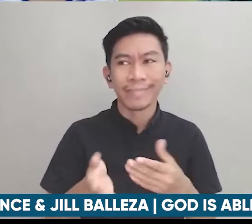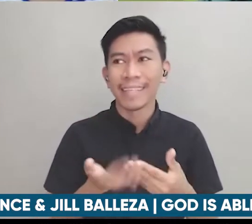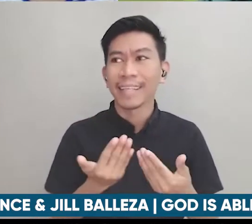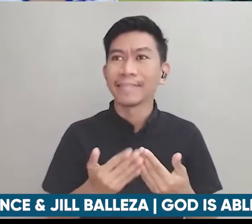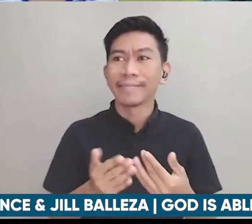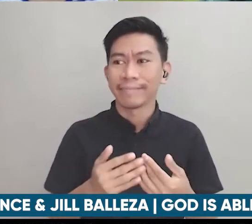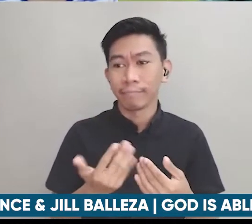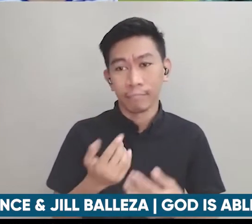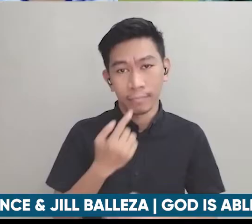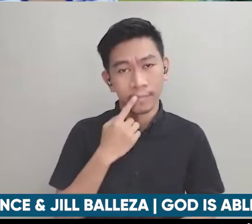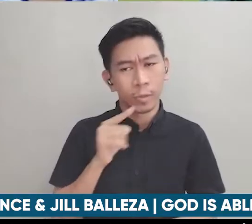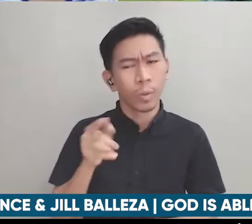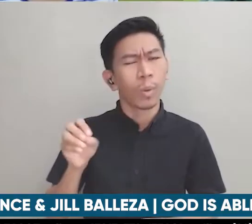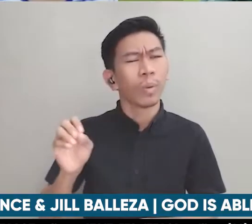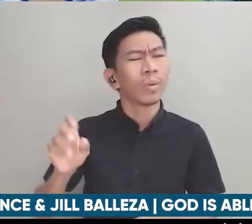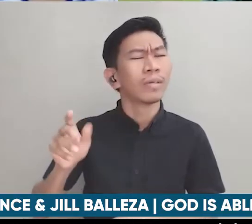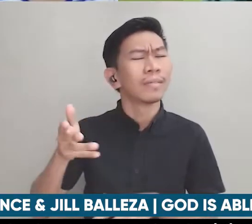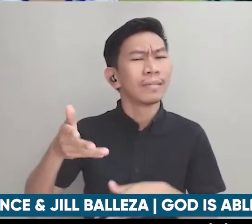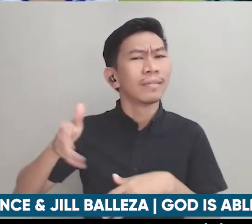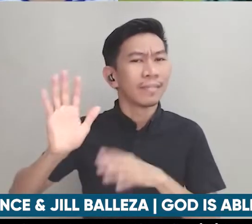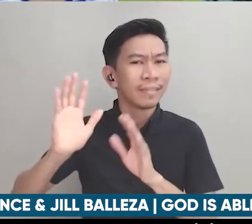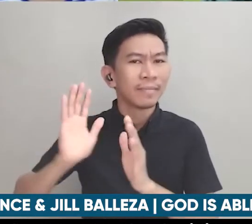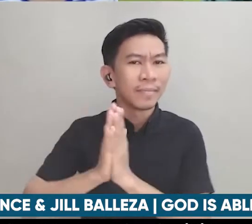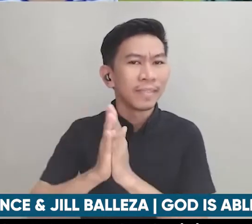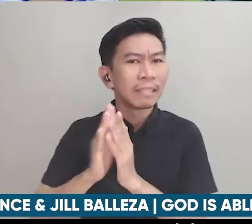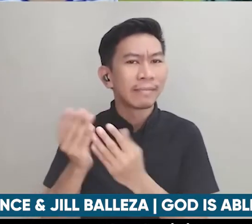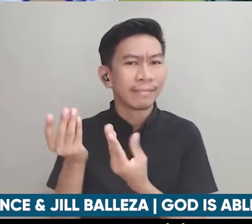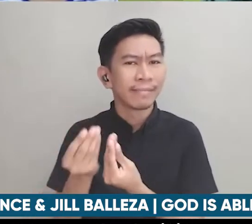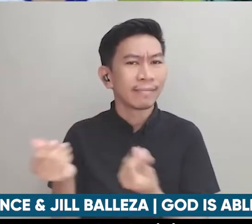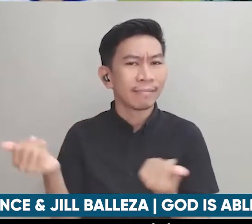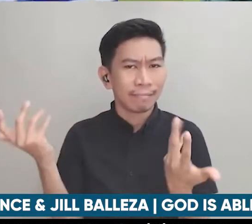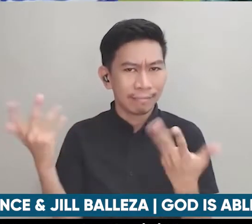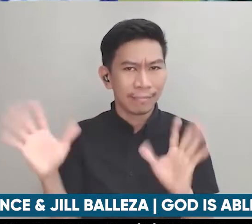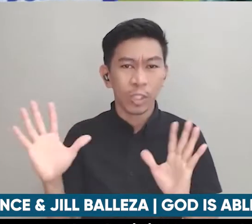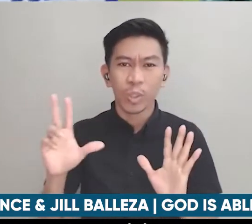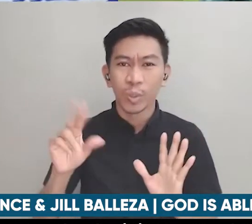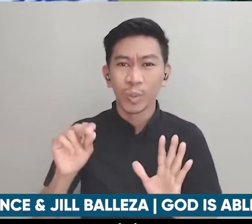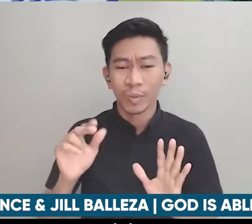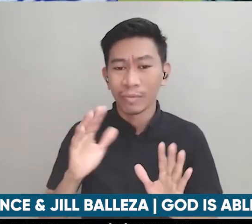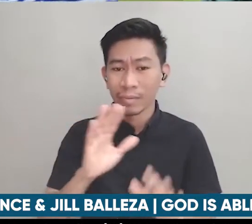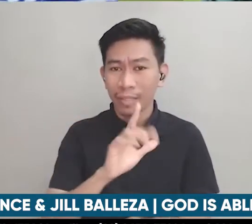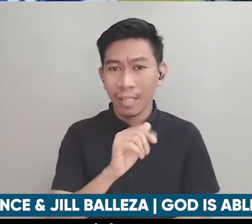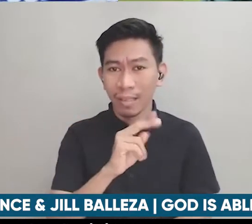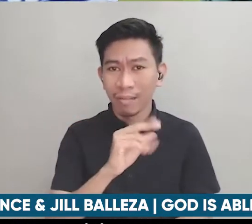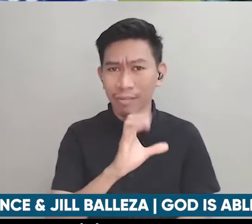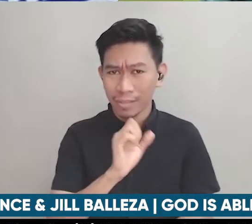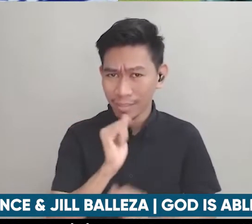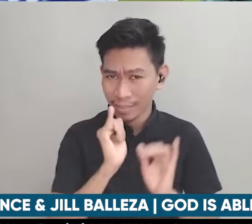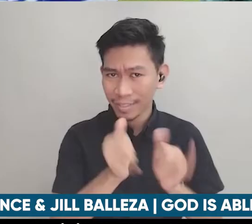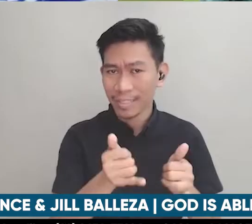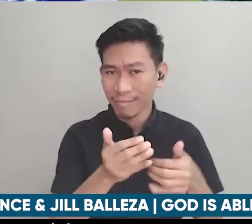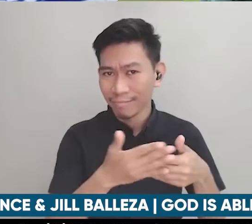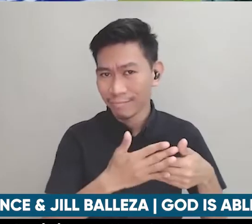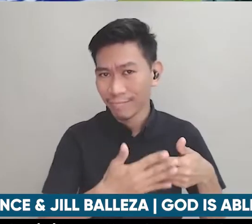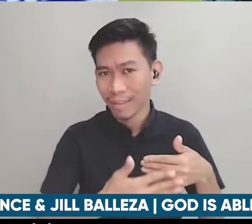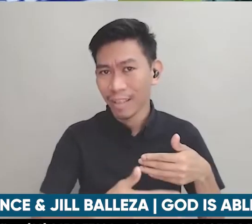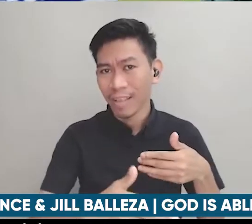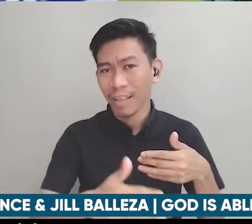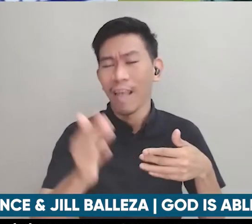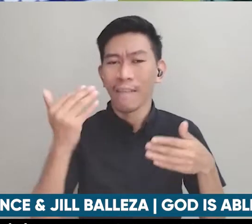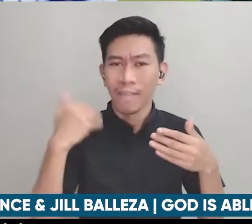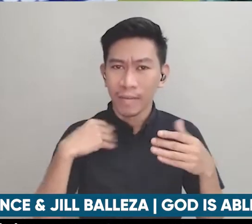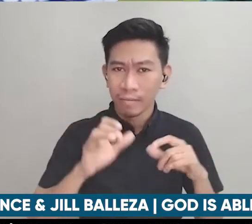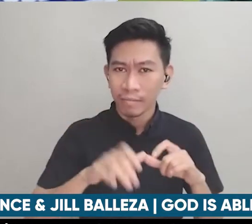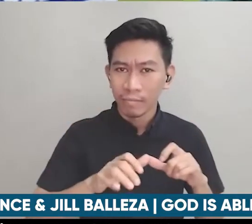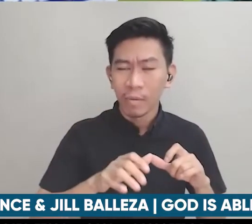kapansanan sa case nga ni Lance na riyan pa rin we will have to live with these things for the rest of our human lives pero sa